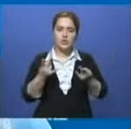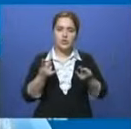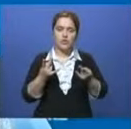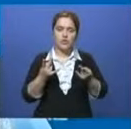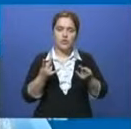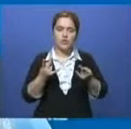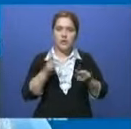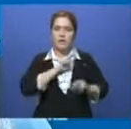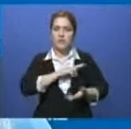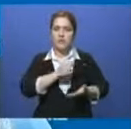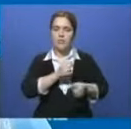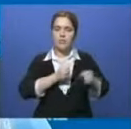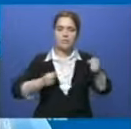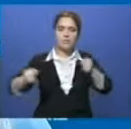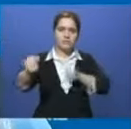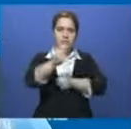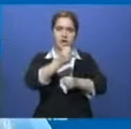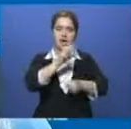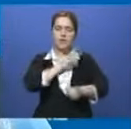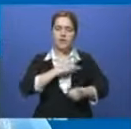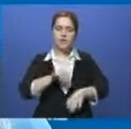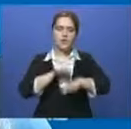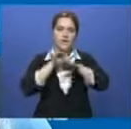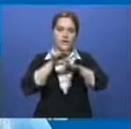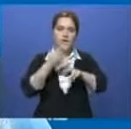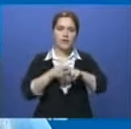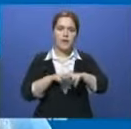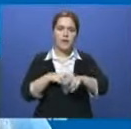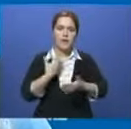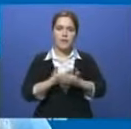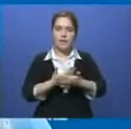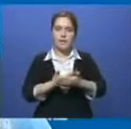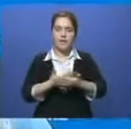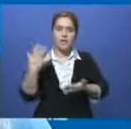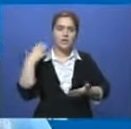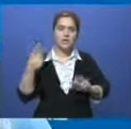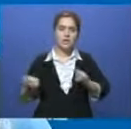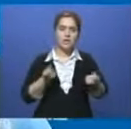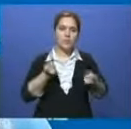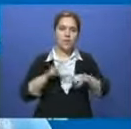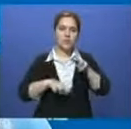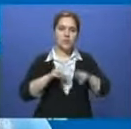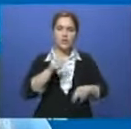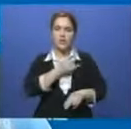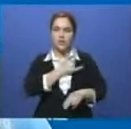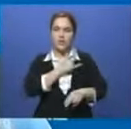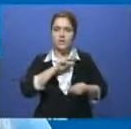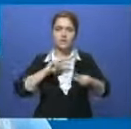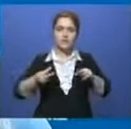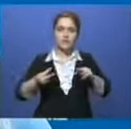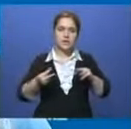Работа эта ведется и на уровне начальников управления, допустим управление строительства, вы знаете, у нас сменился. На